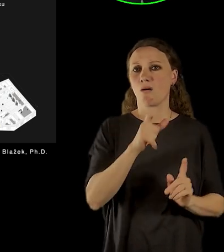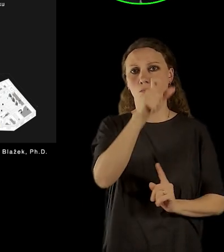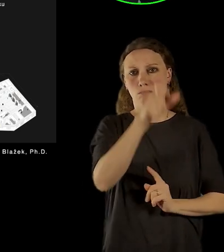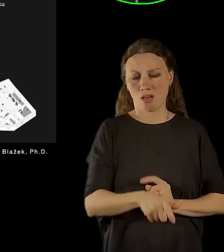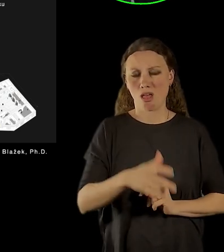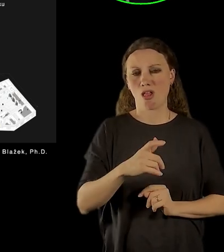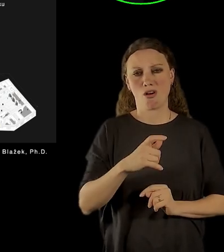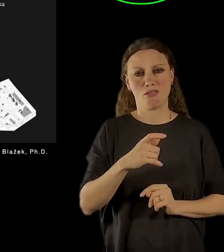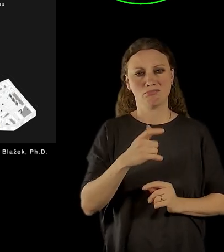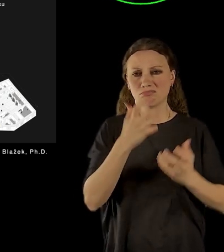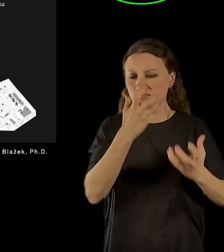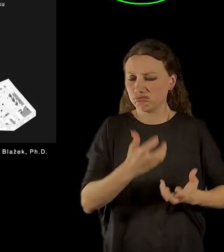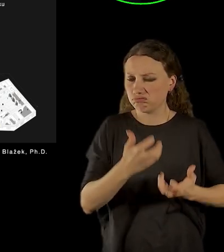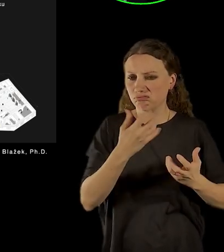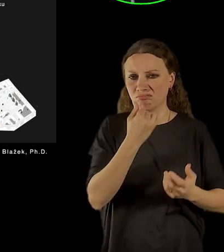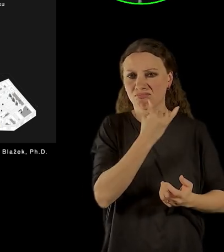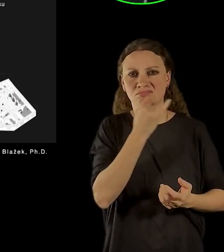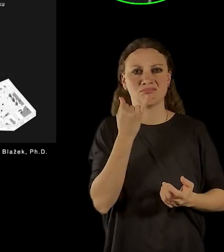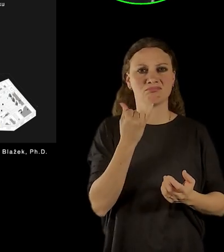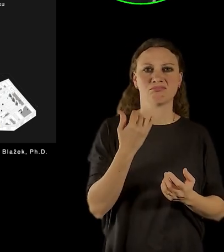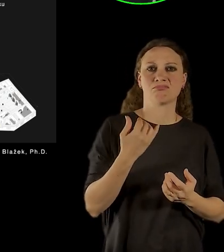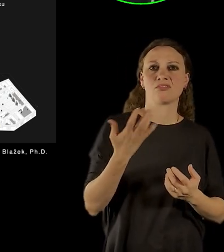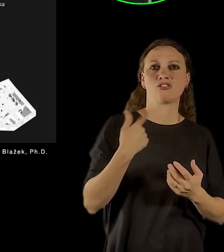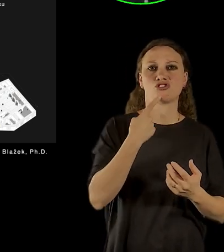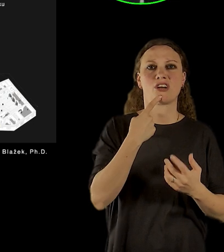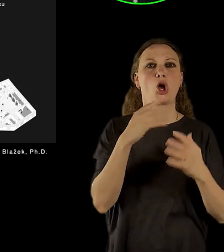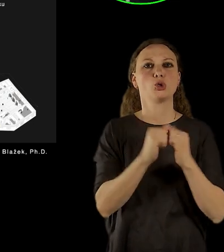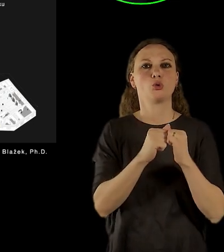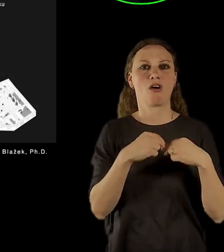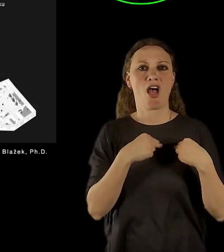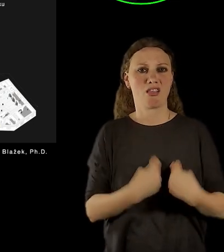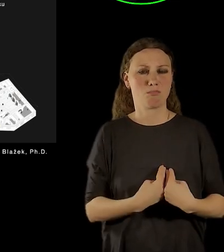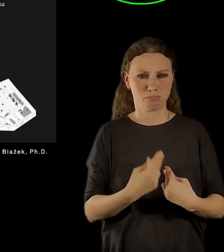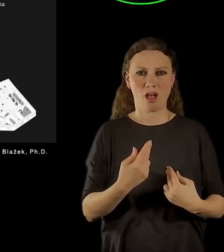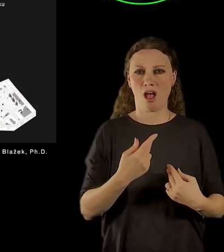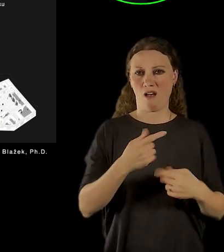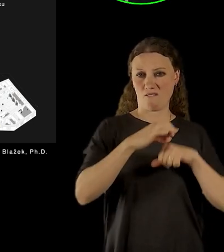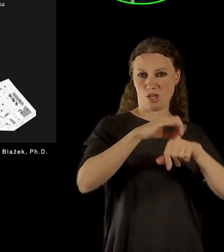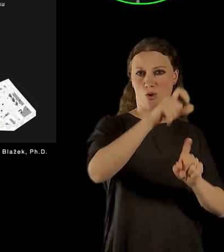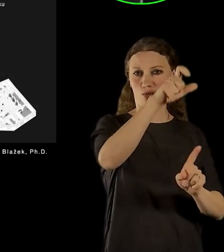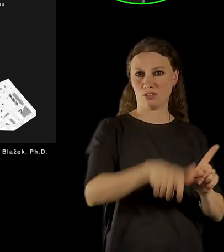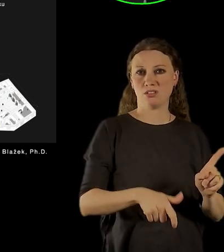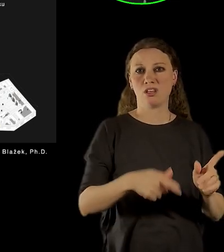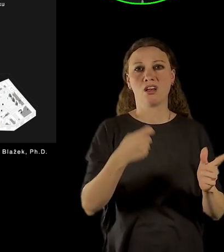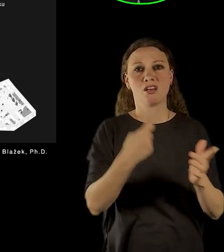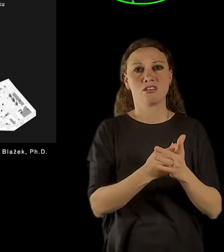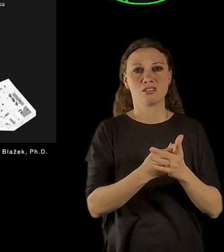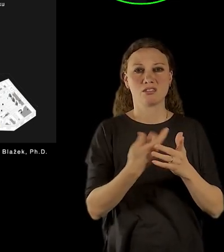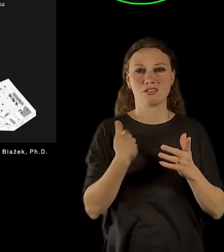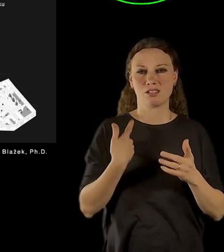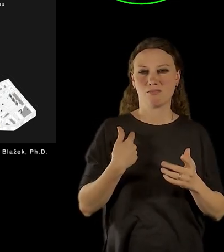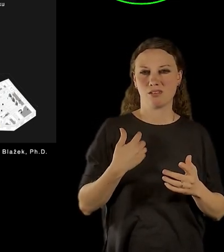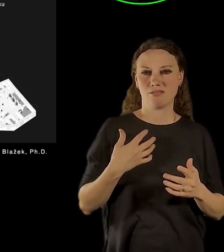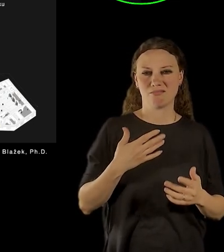náčelník té věznice, tak proslul tím, že měl nejrůznější sadistické nástroje, kterými trápil ty vězně,